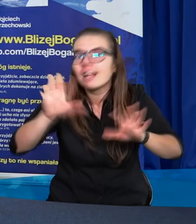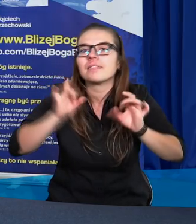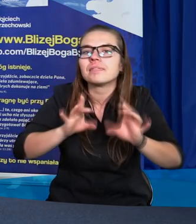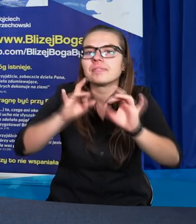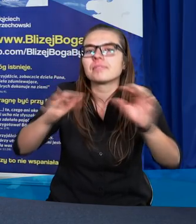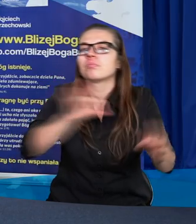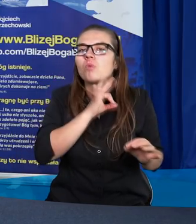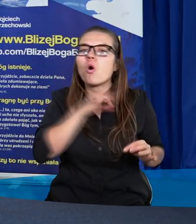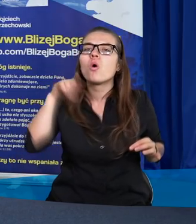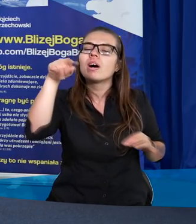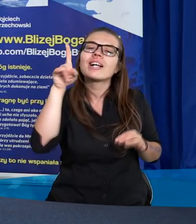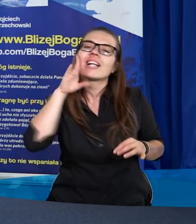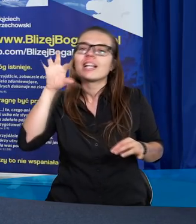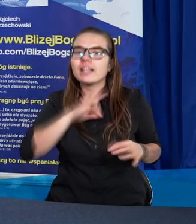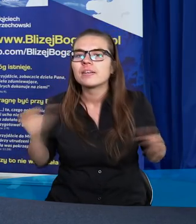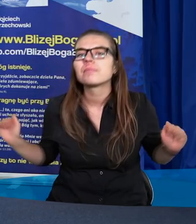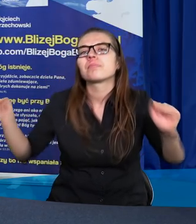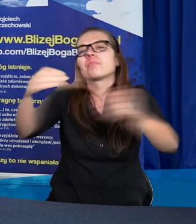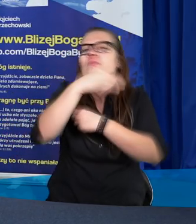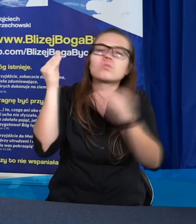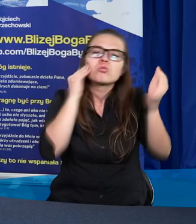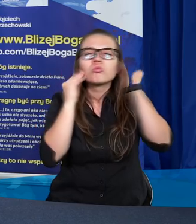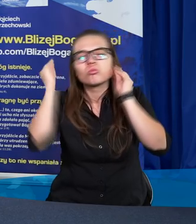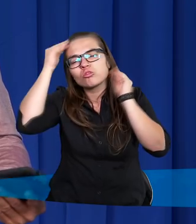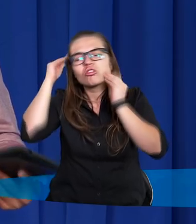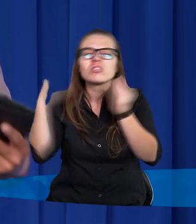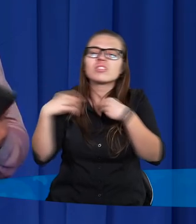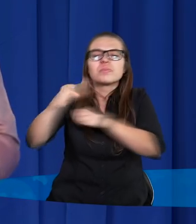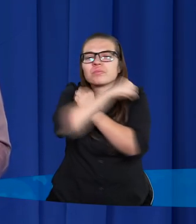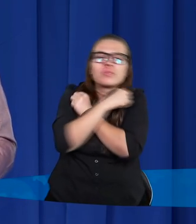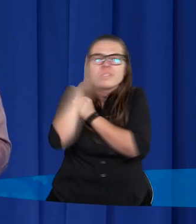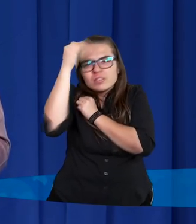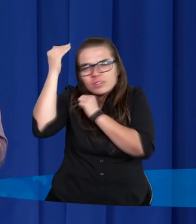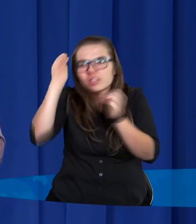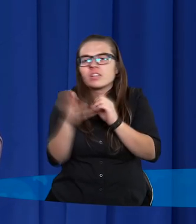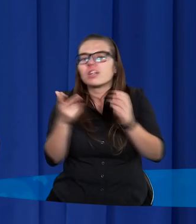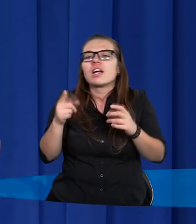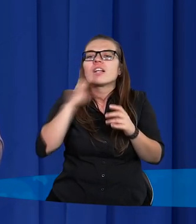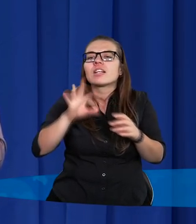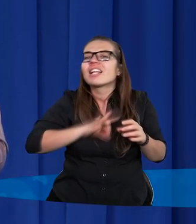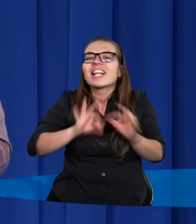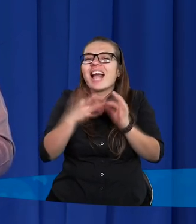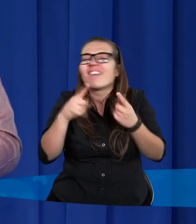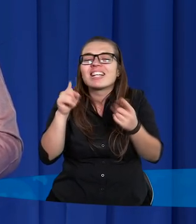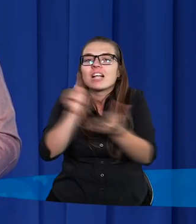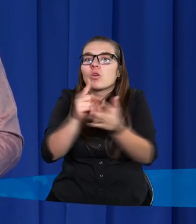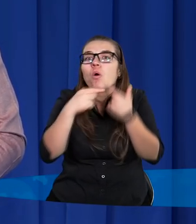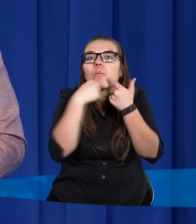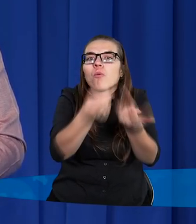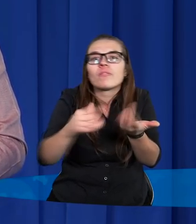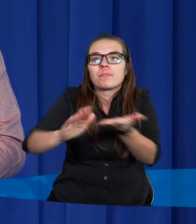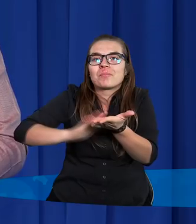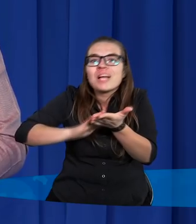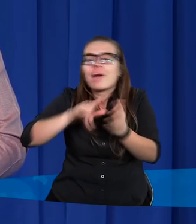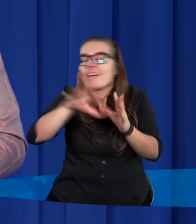czując już ten odór, ale rzuca się mu na szyję, całuje, przywitanie. Ten syn nawet nie zdążył powiedzieć tych całych słów przeprosin,